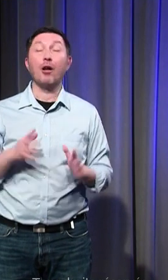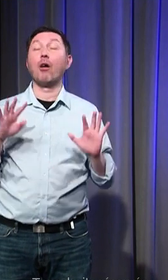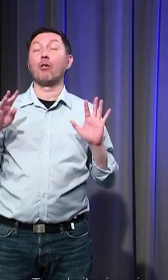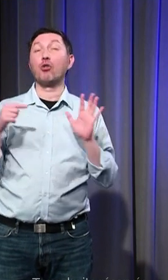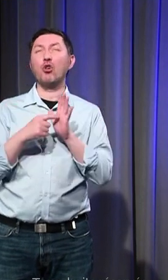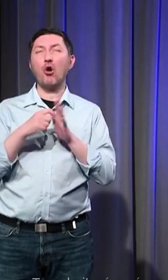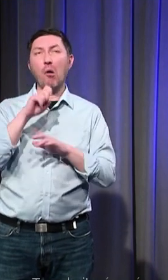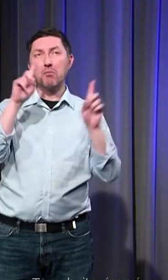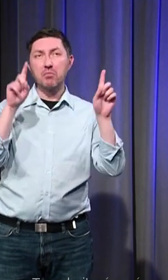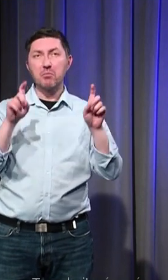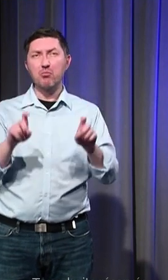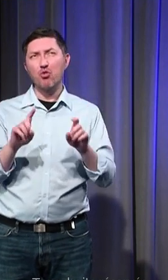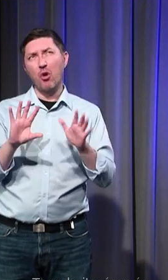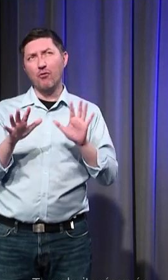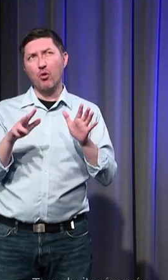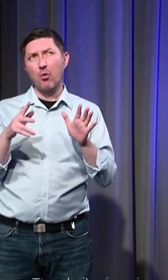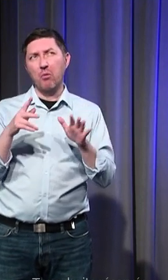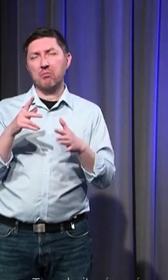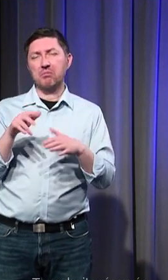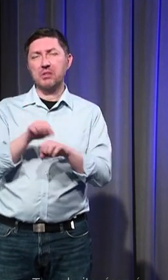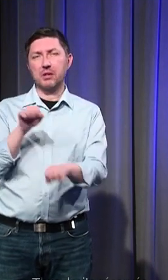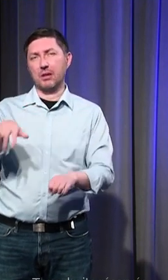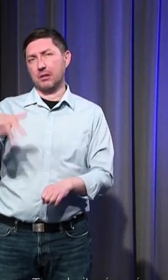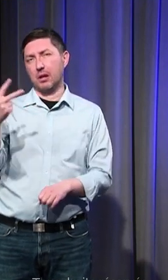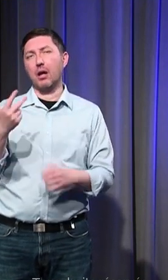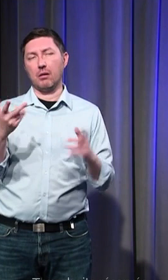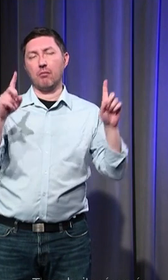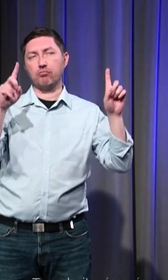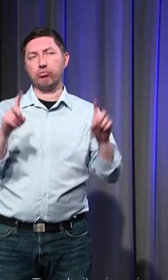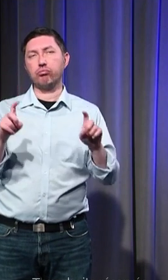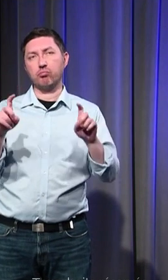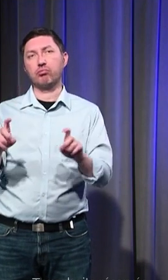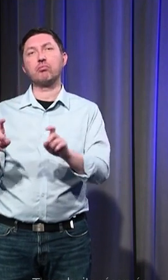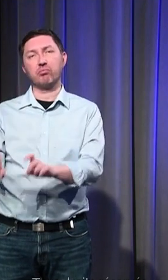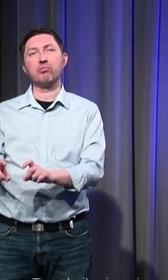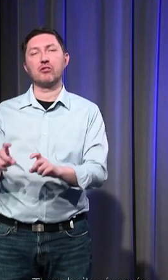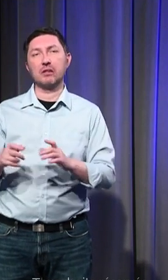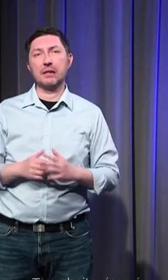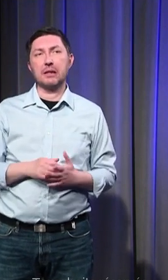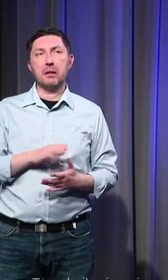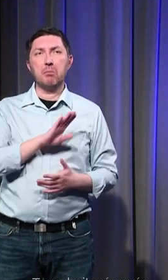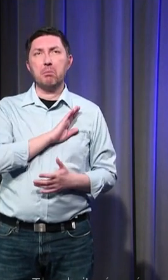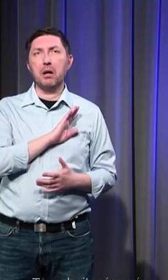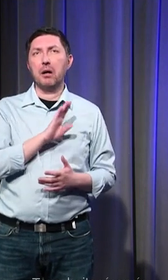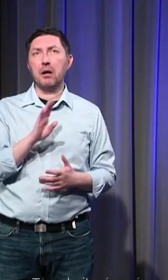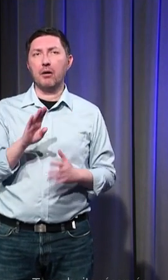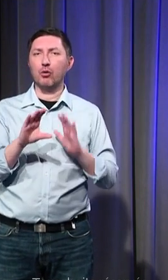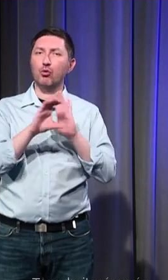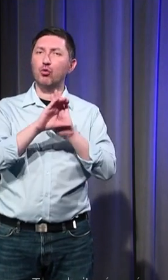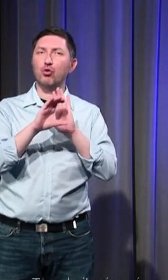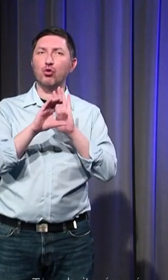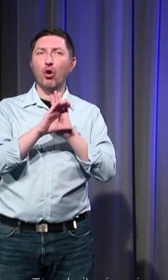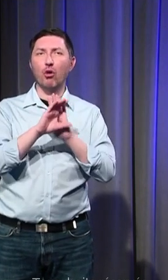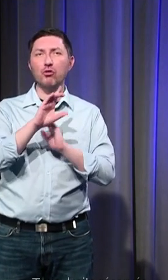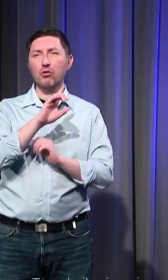à partir du XIIIe siècle c'est-à qu'on voit quand même très très nettement à partir du moment où les codes de la